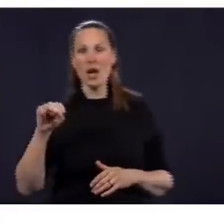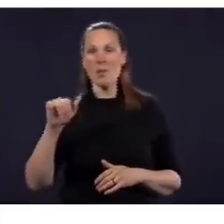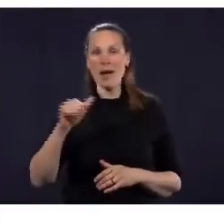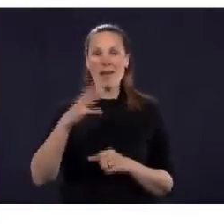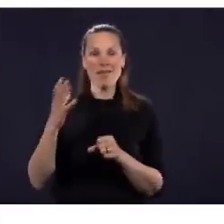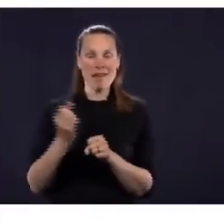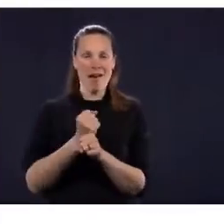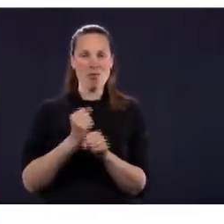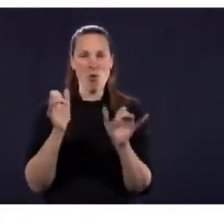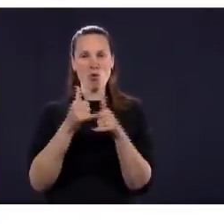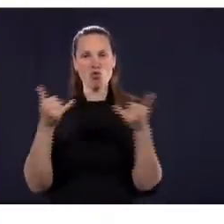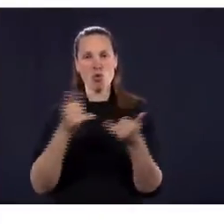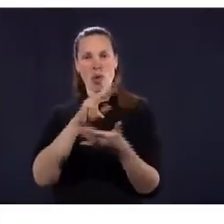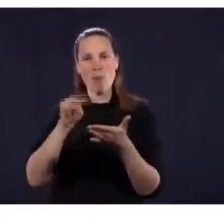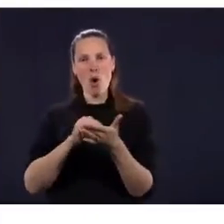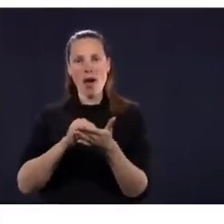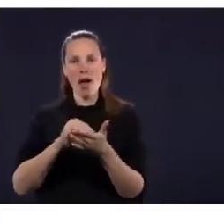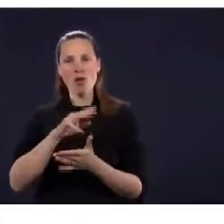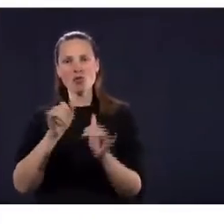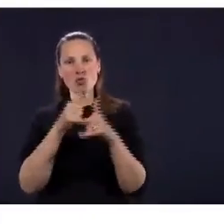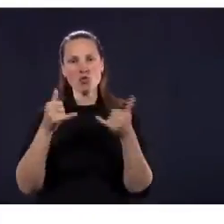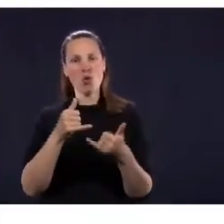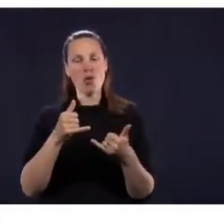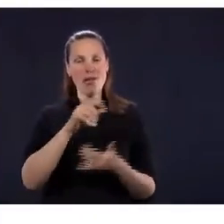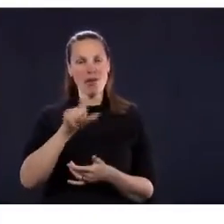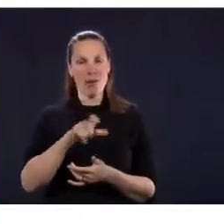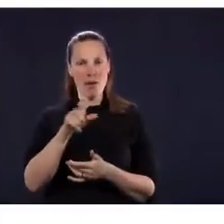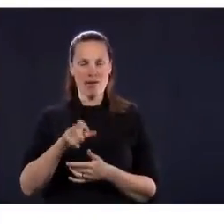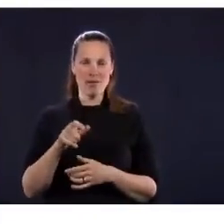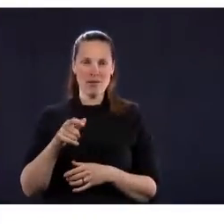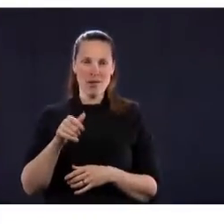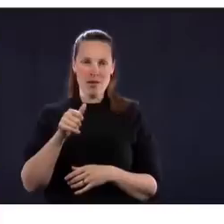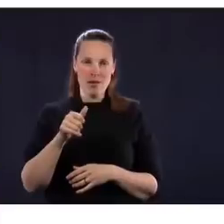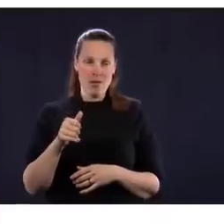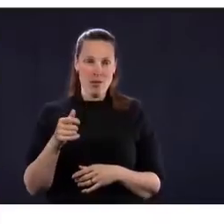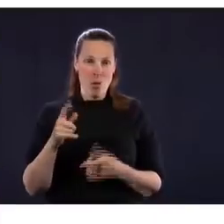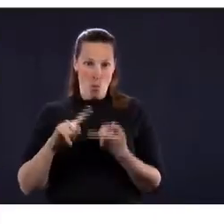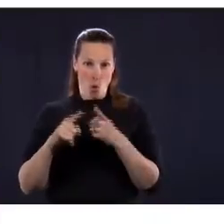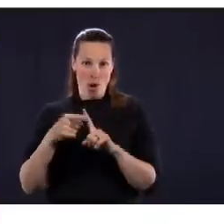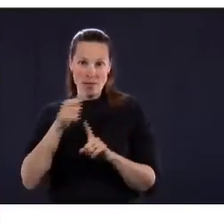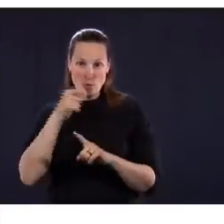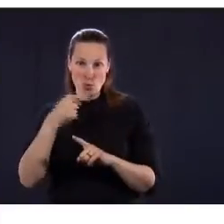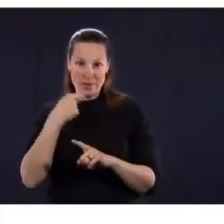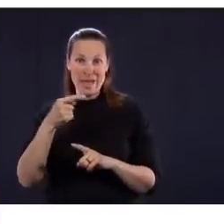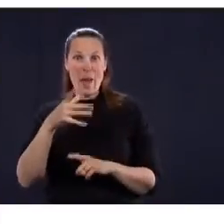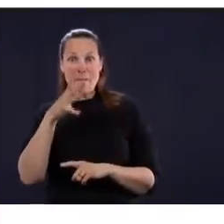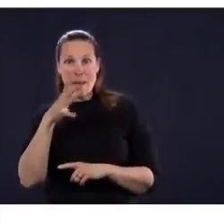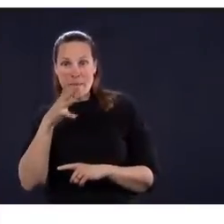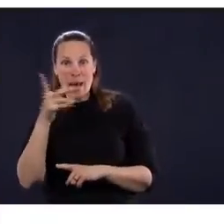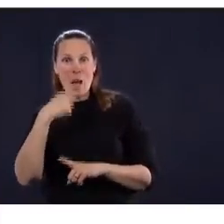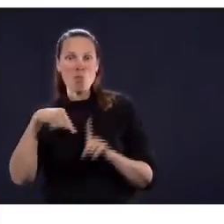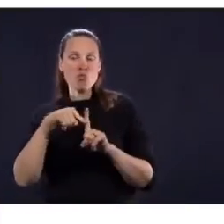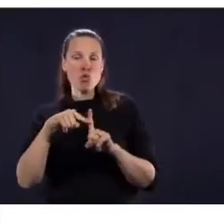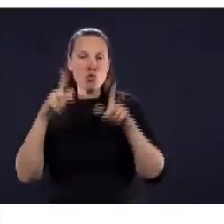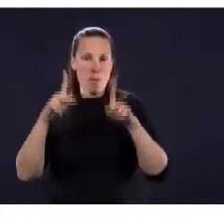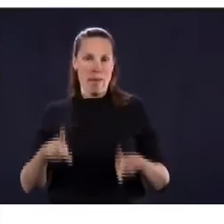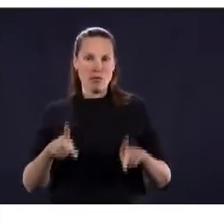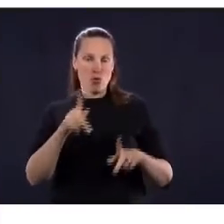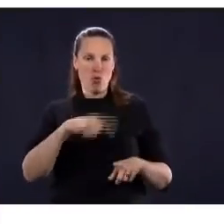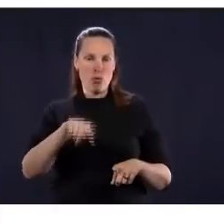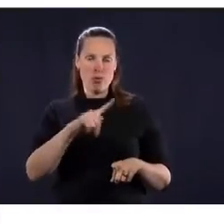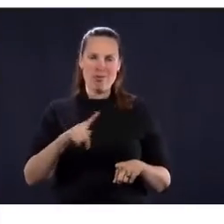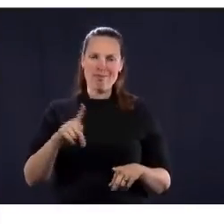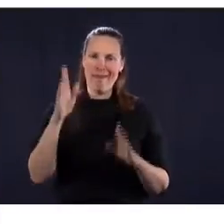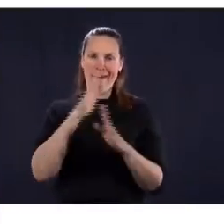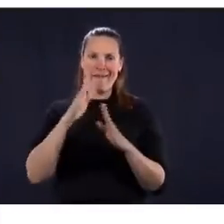demandé à ce que les gens, s'ils font un déplacement, qu fassent, par exemple, leur épicerie avant, puis pas, donc, localement.